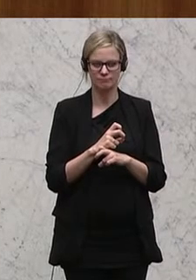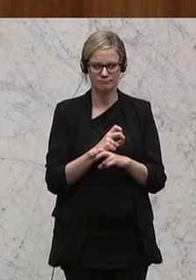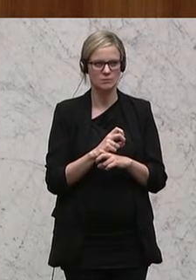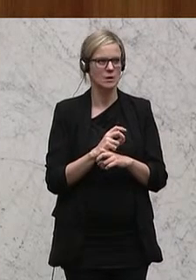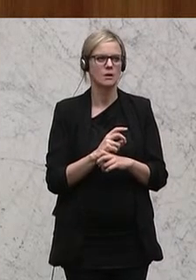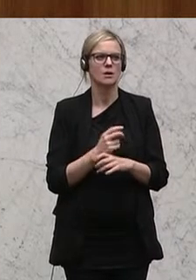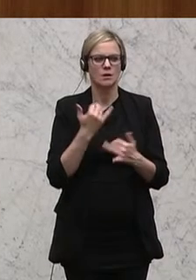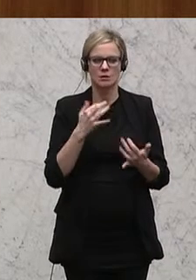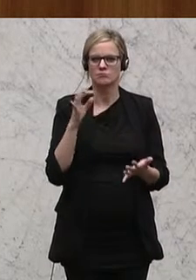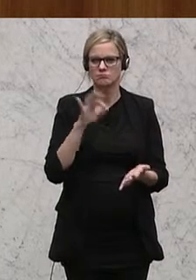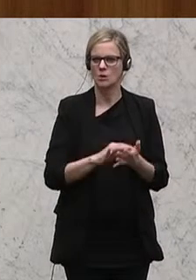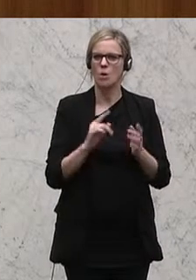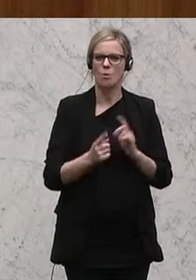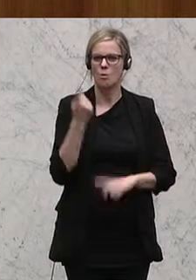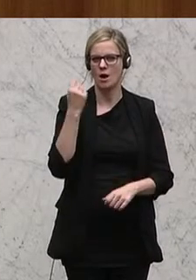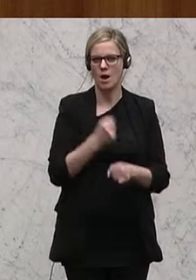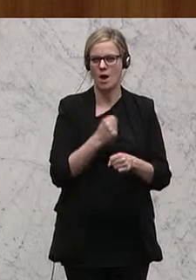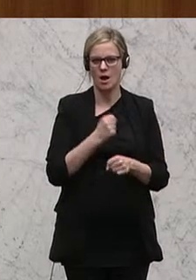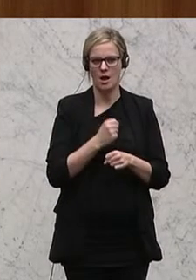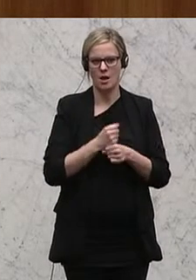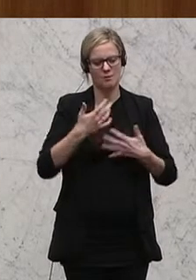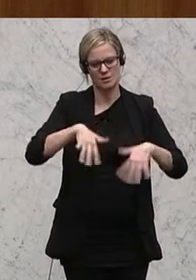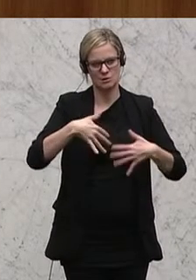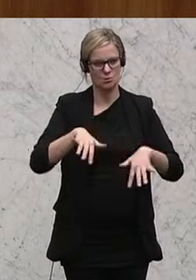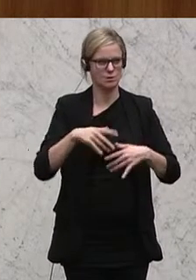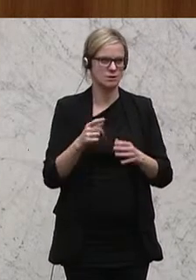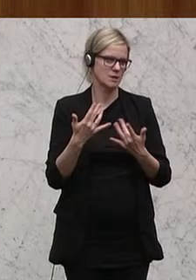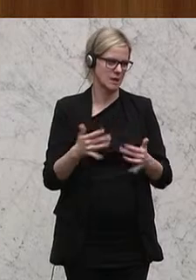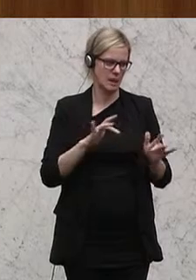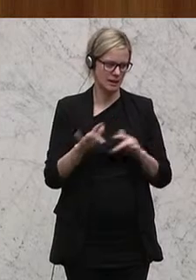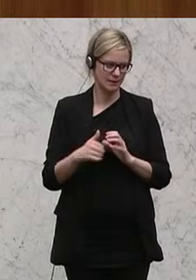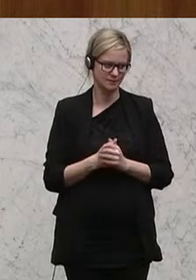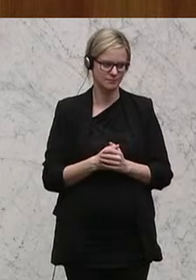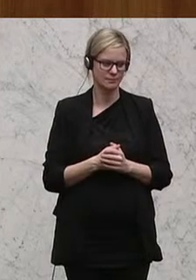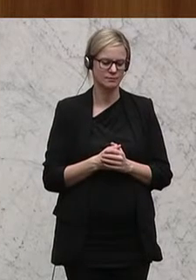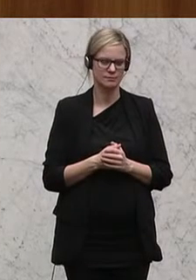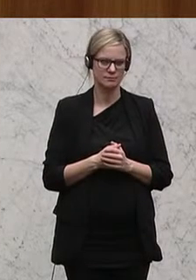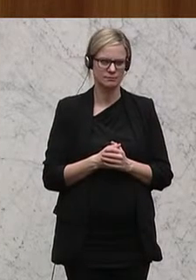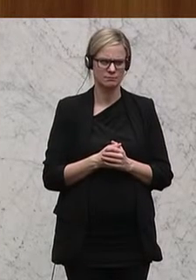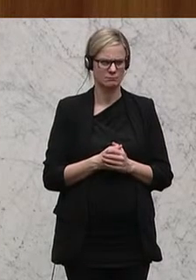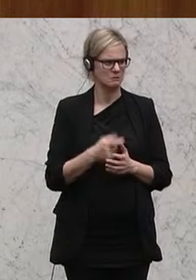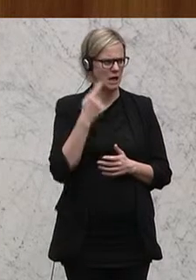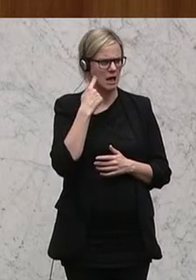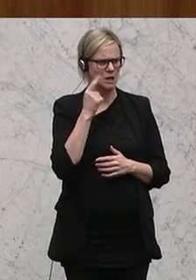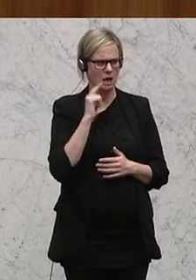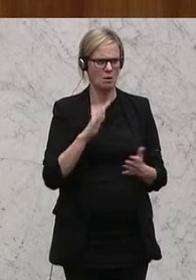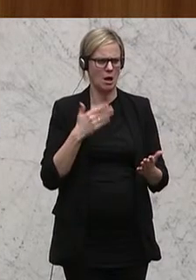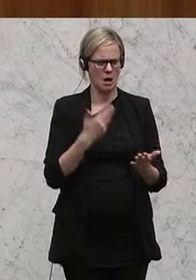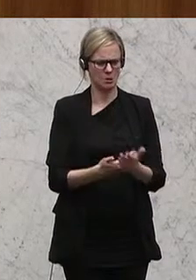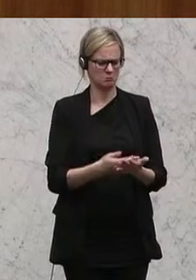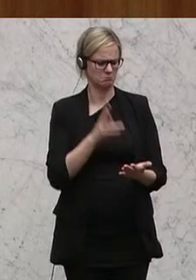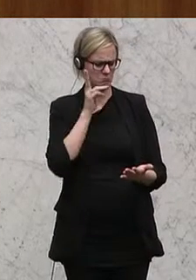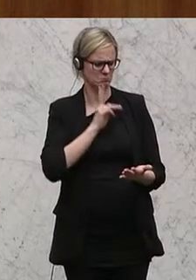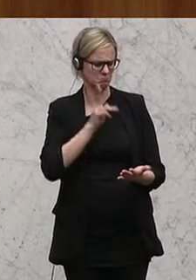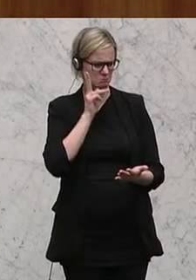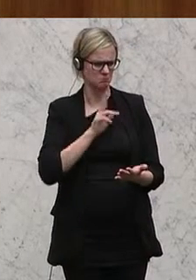hohen arbeitslosen Zahl geprägt ist. In einem befremdenden Antrag der NEOS wird auf die Erfüllung